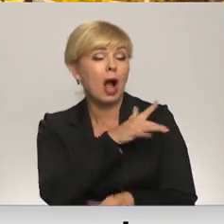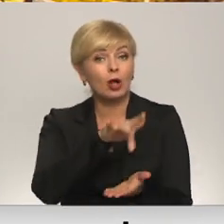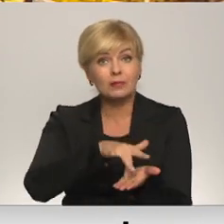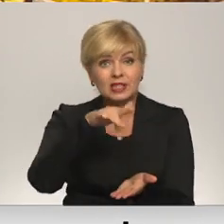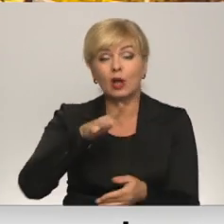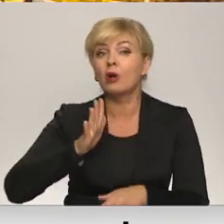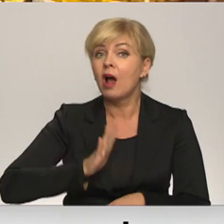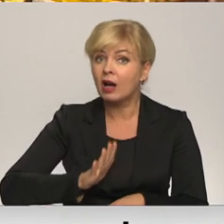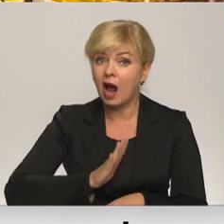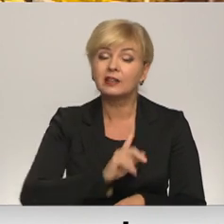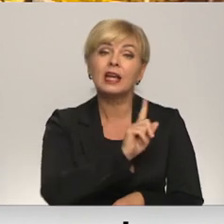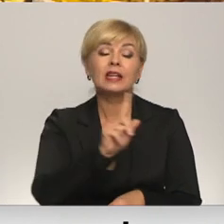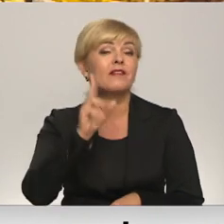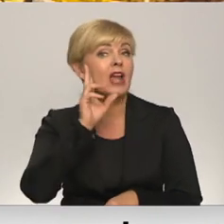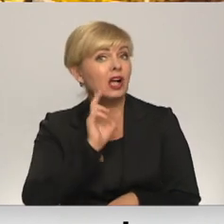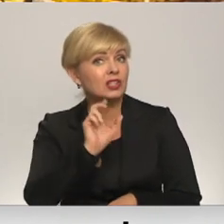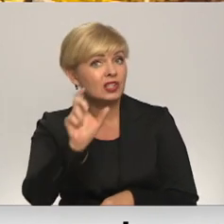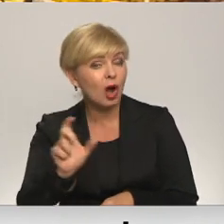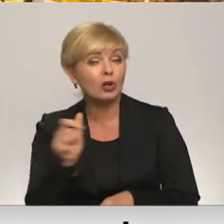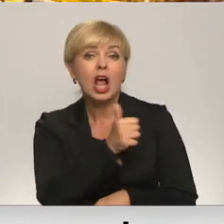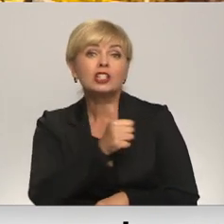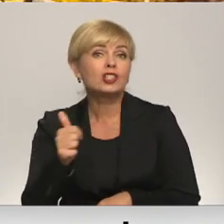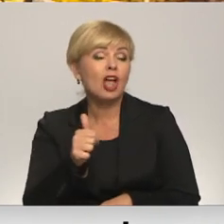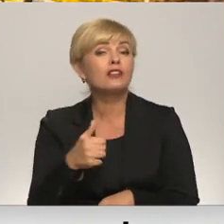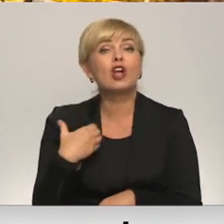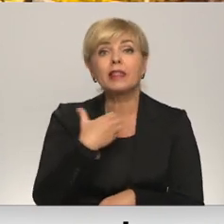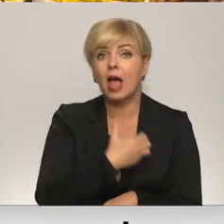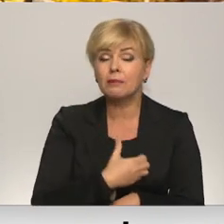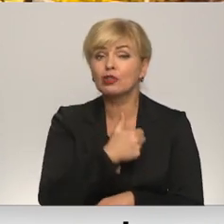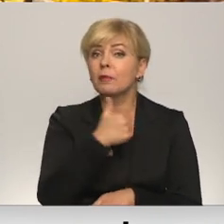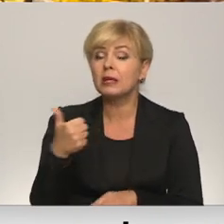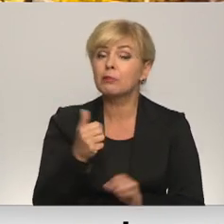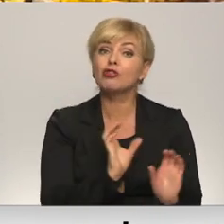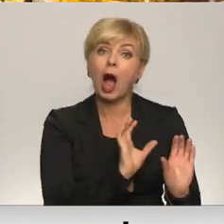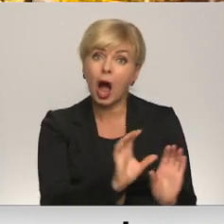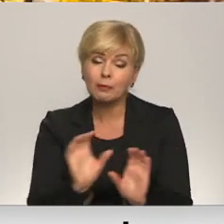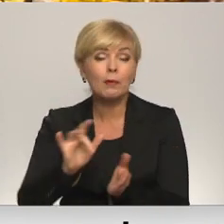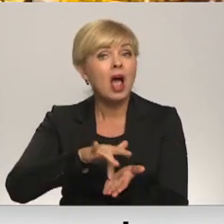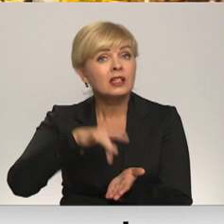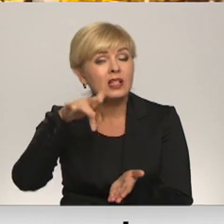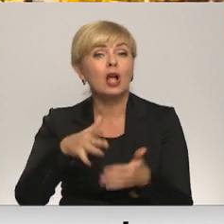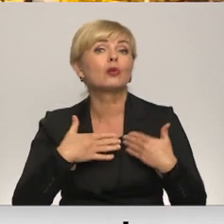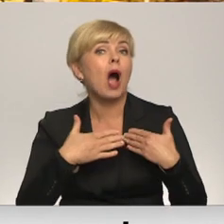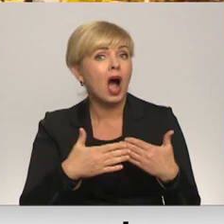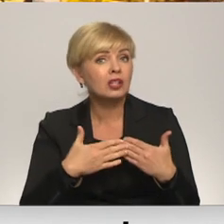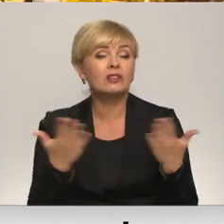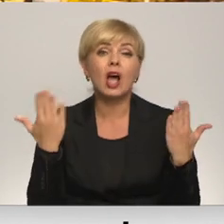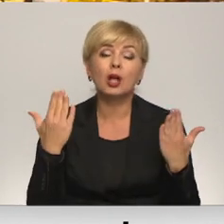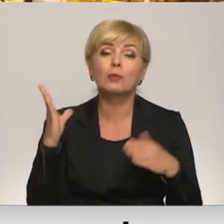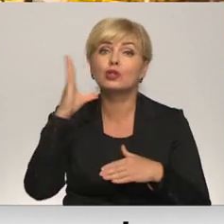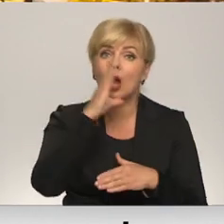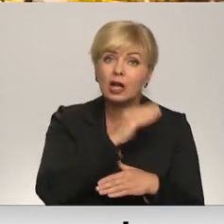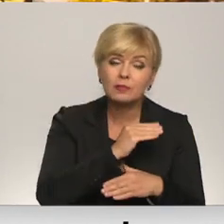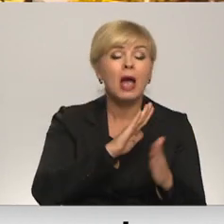tiek gaidīts ikvien seniors. Īt sevišķi tie, kuriem nepieciešam īpaša aprūpe. Centrā ir aktīvās atpūtas iespējas,